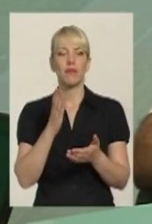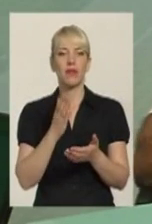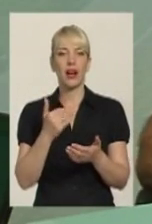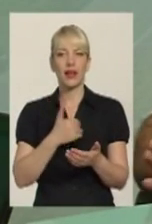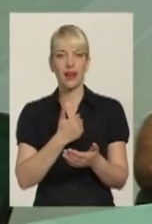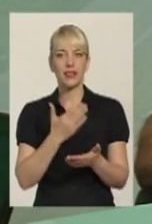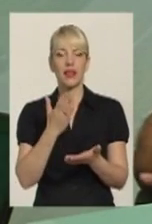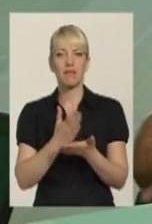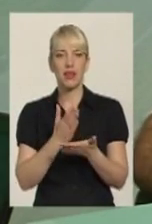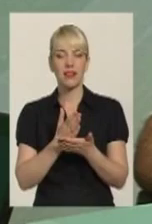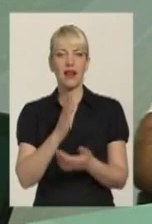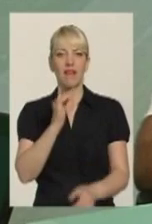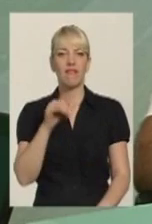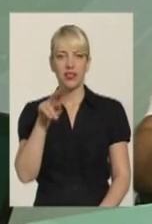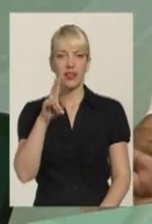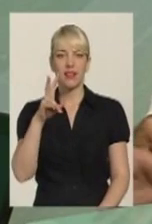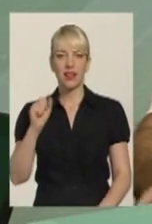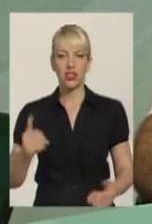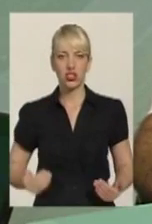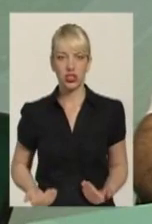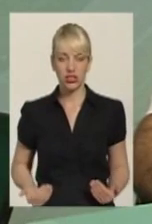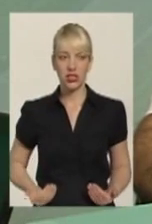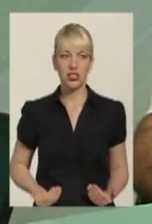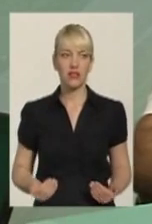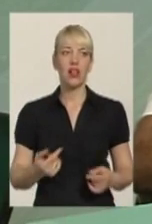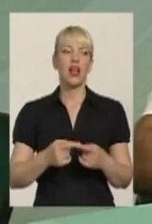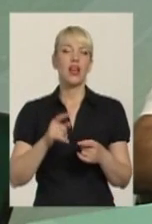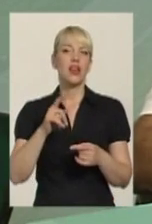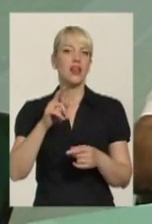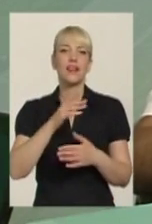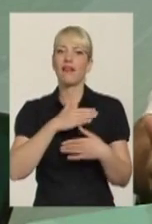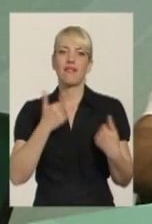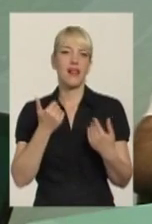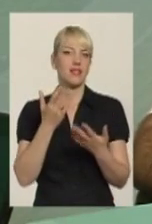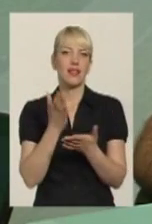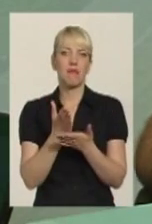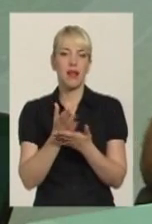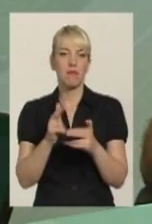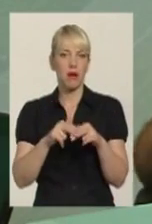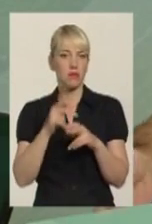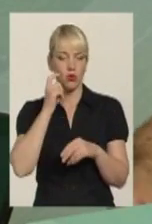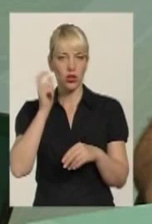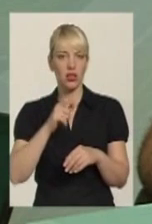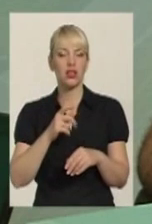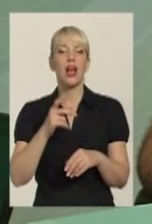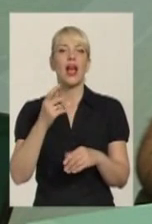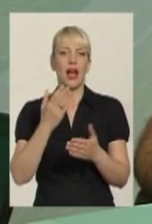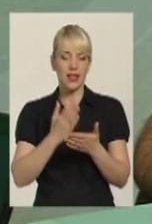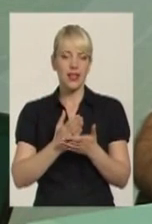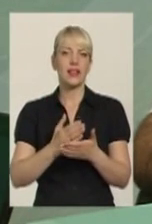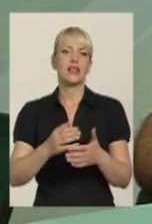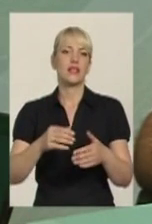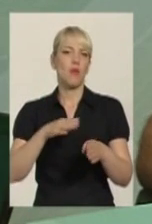гражданства, і вони не хочуть їм це устраувати, і вони живуть таким областм, хоча вони є полноправні члени